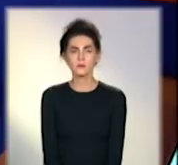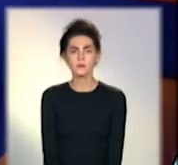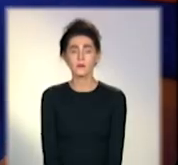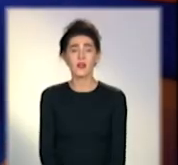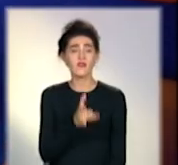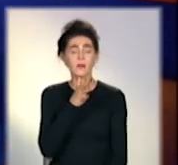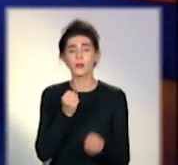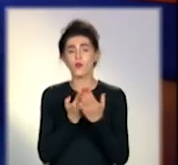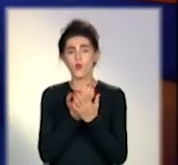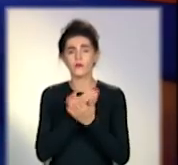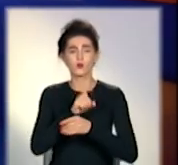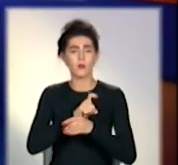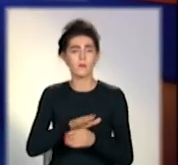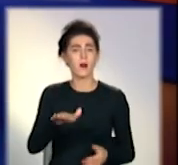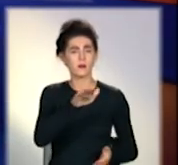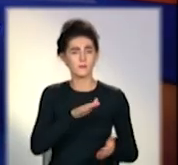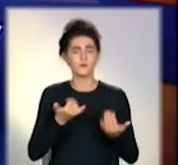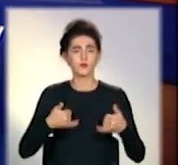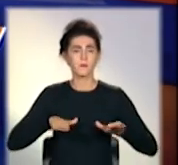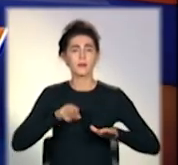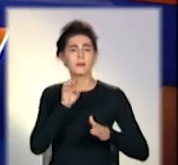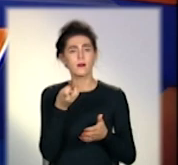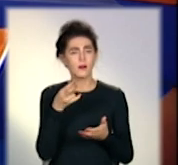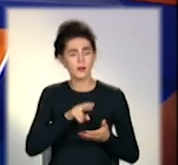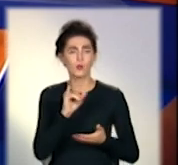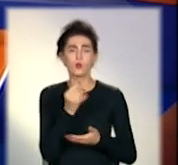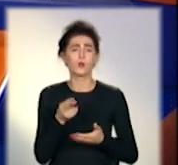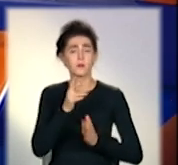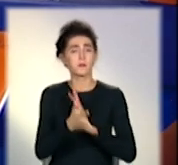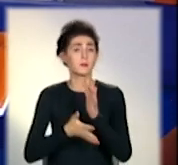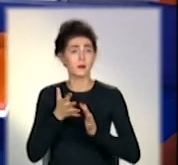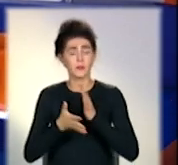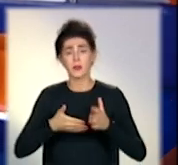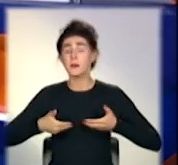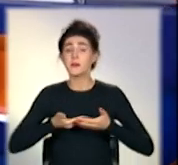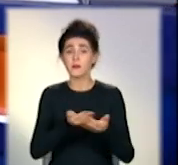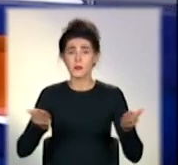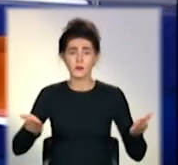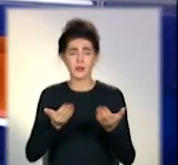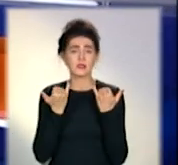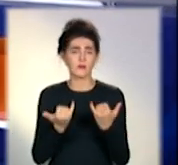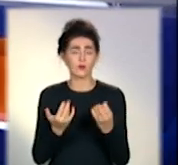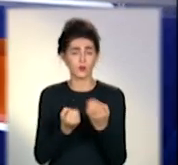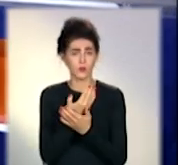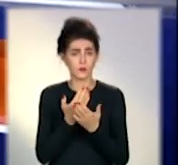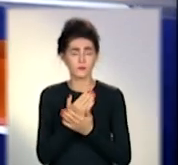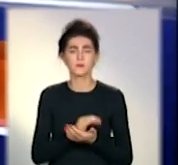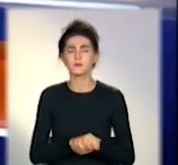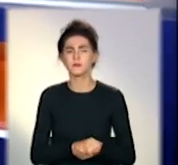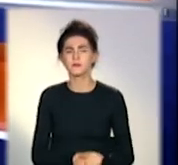Время новостей Донбаса. У студії Тетяна Писарєва та Уляна Шумило з мовою жестів. Вітаємо вас сьогодні у випуску.